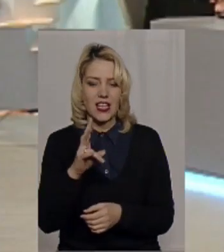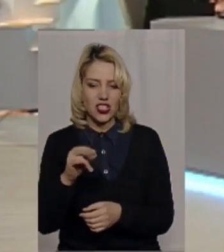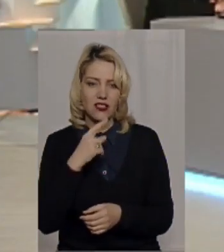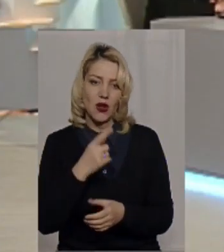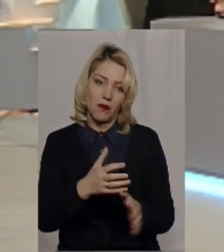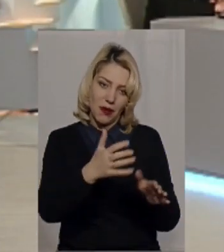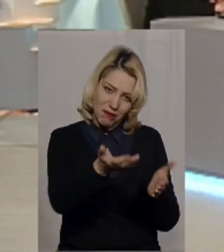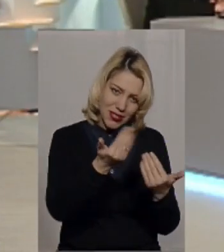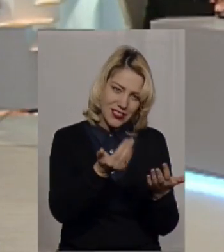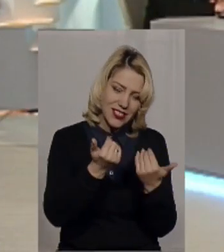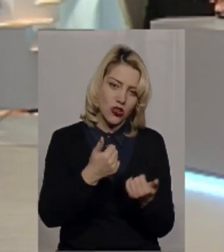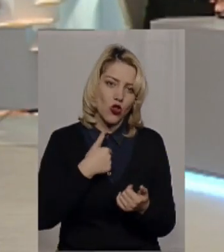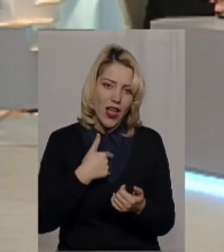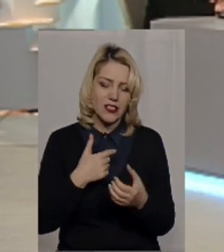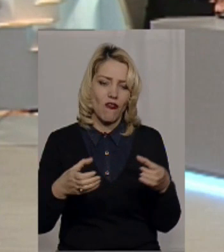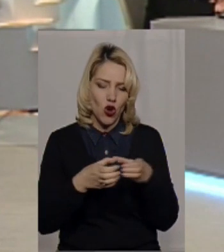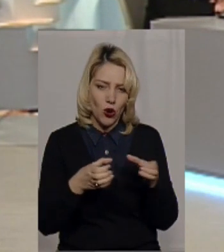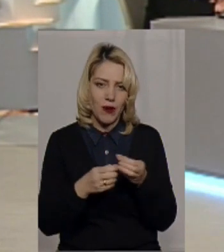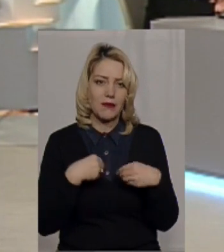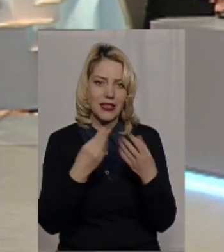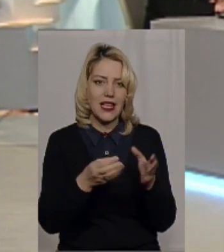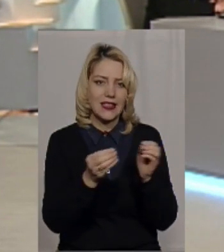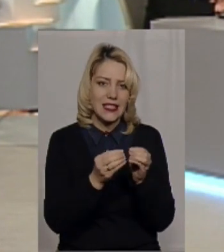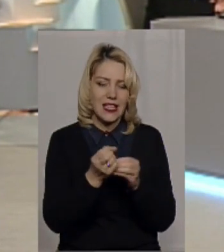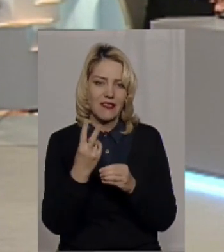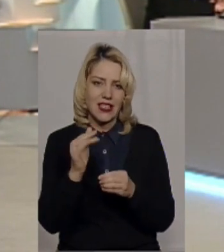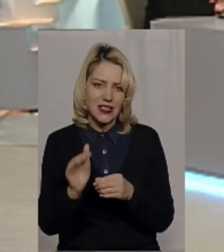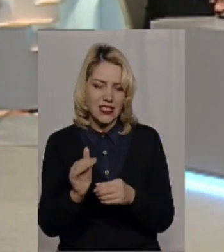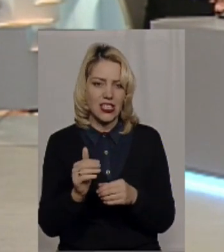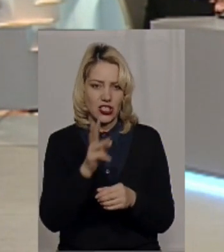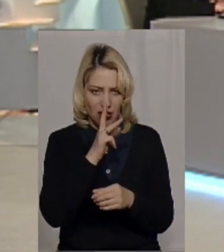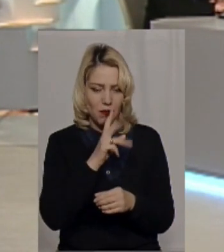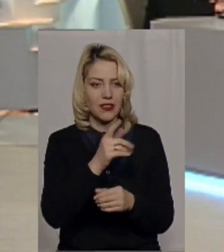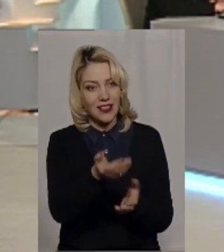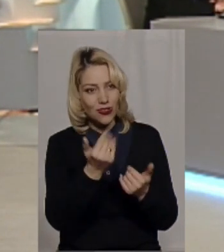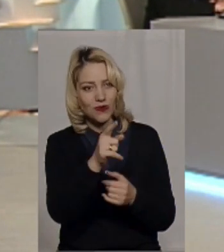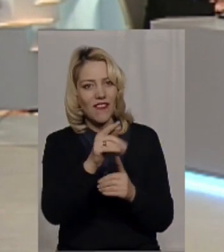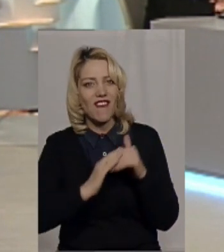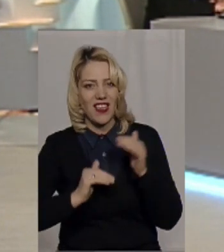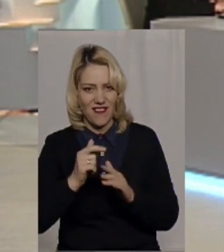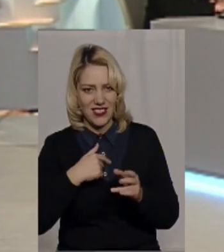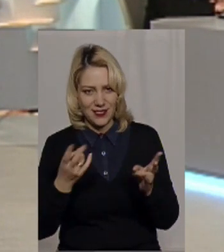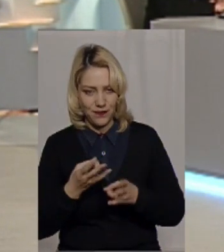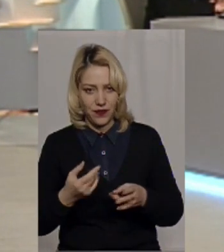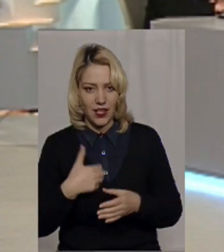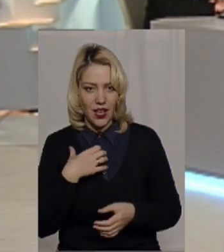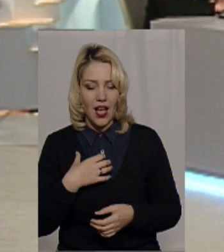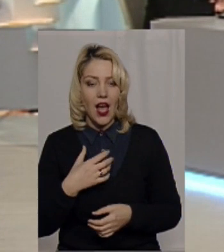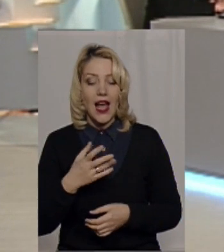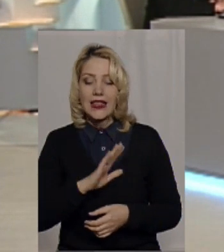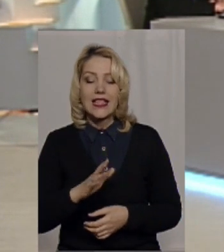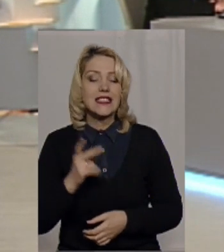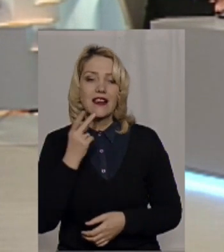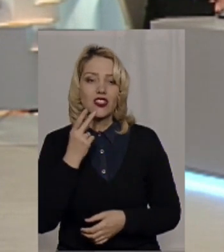10, 12, 15 тисяч зарплати, але ходи до нас, ти фахівець. Це перше. Друге, не завжди громади